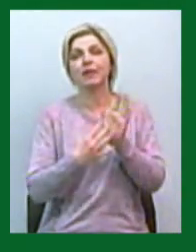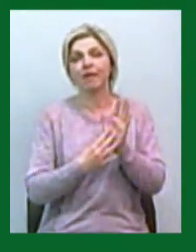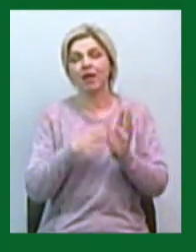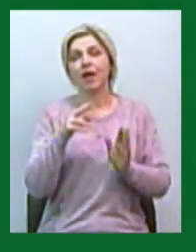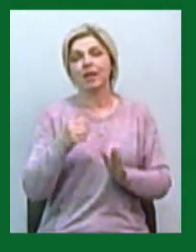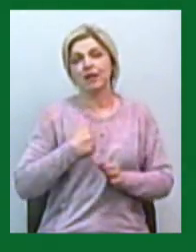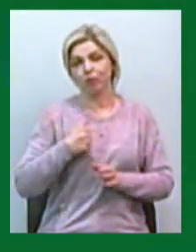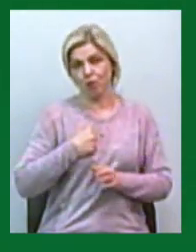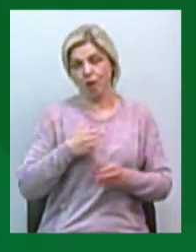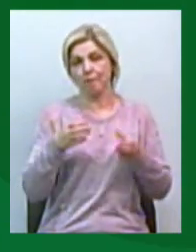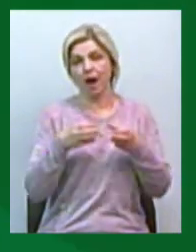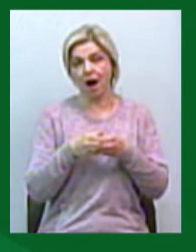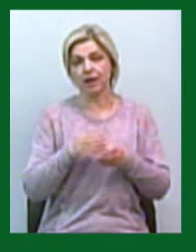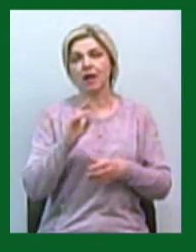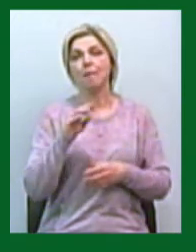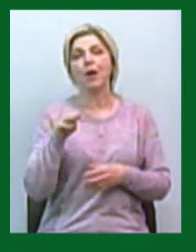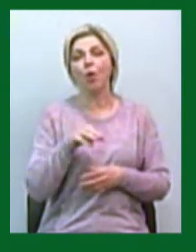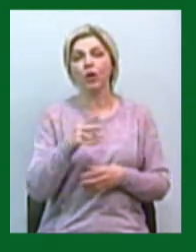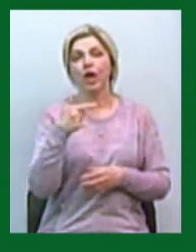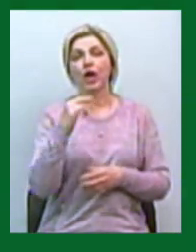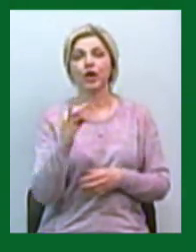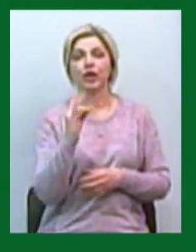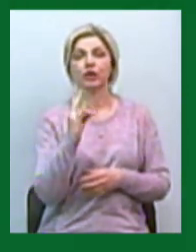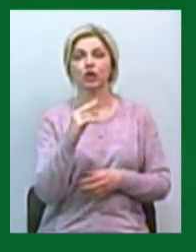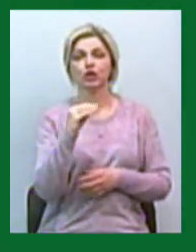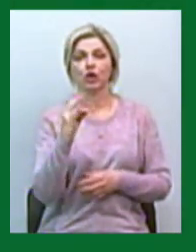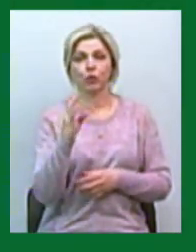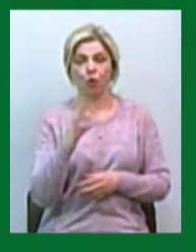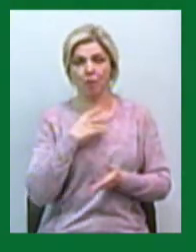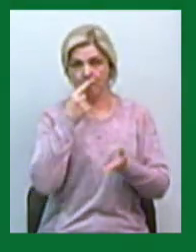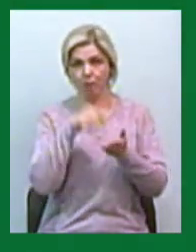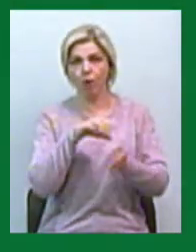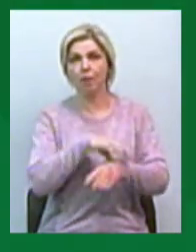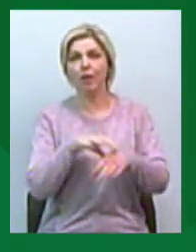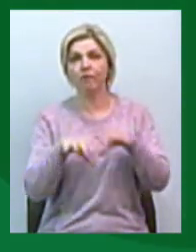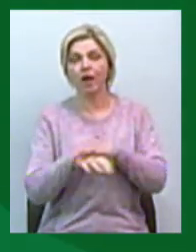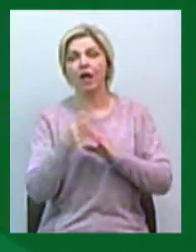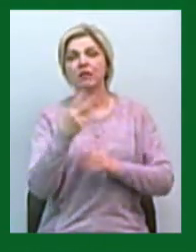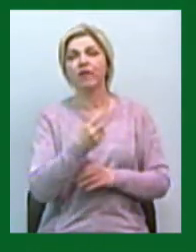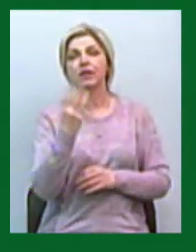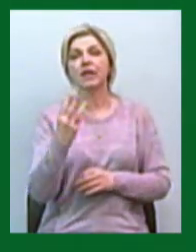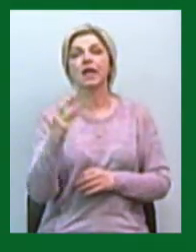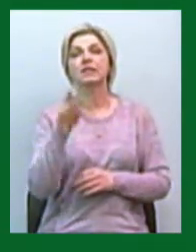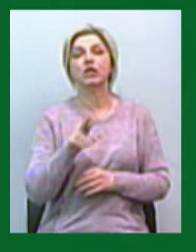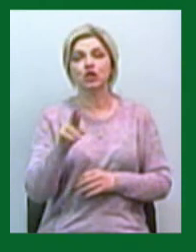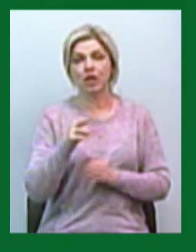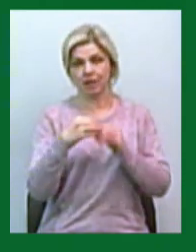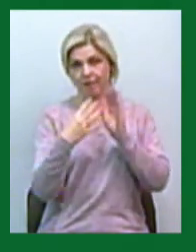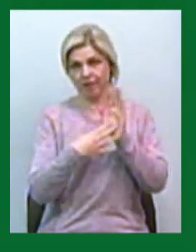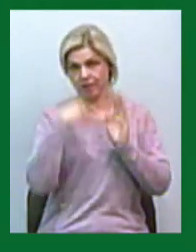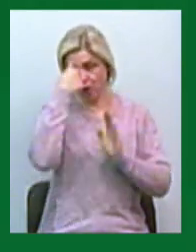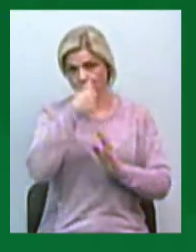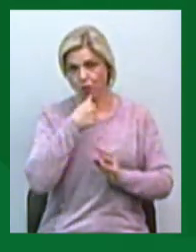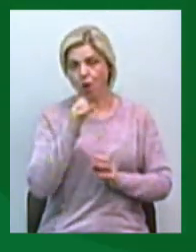десантно-штурмової бригади Миколу Гринченка, який потрапив у полон 23 січня 2019-го. Чоловік